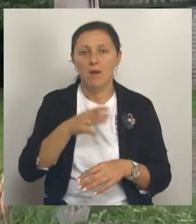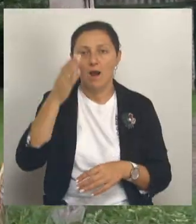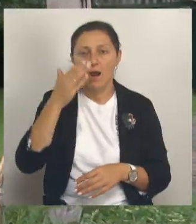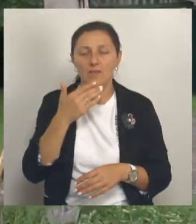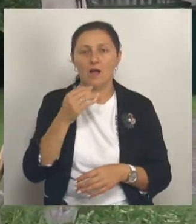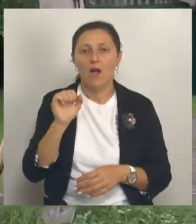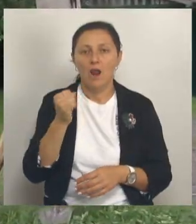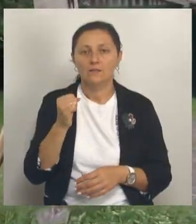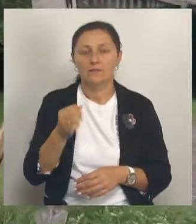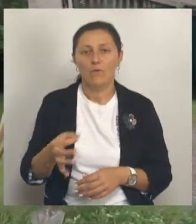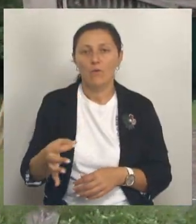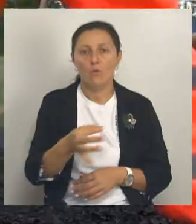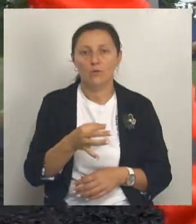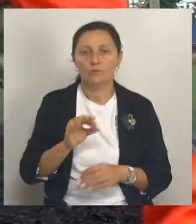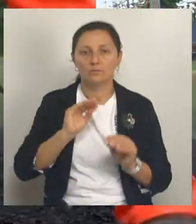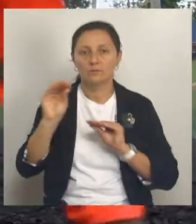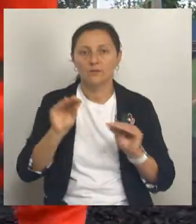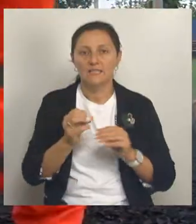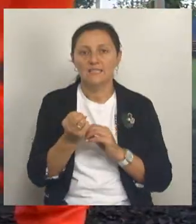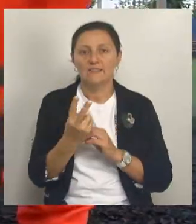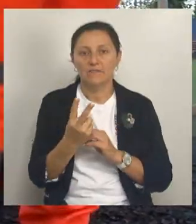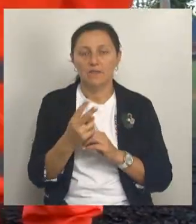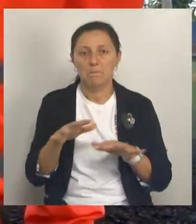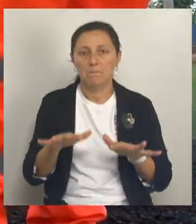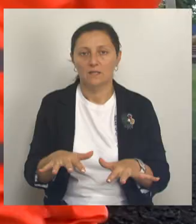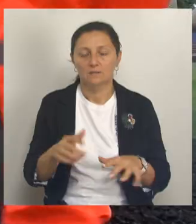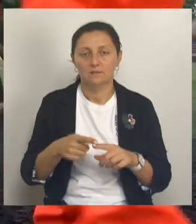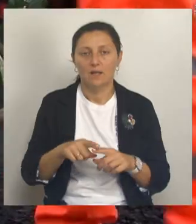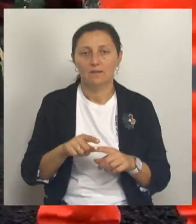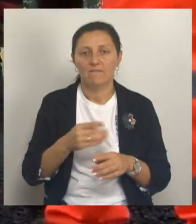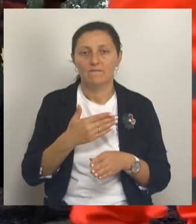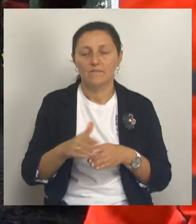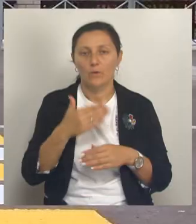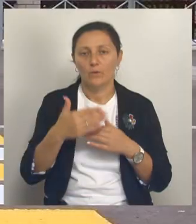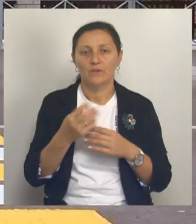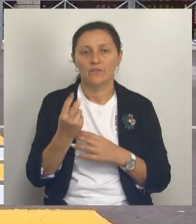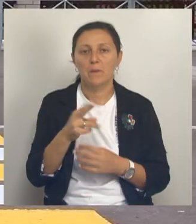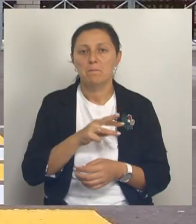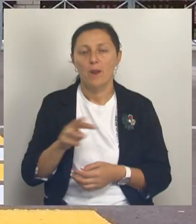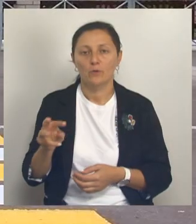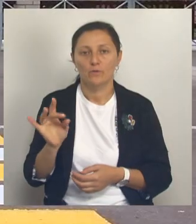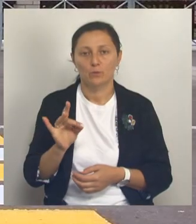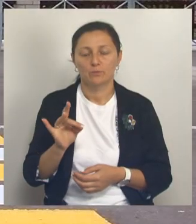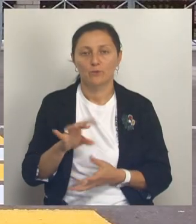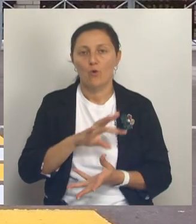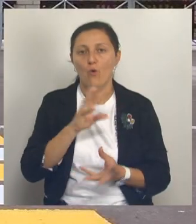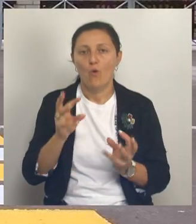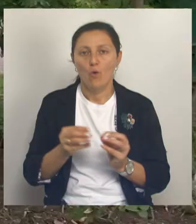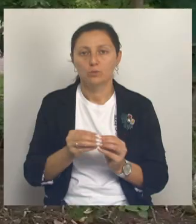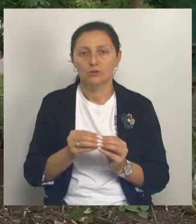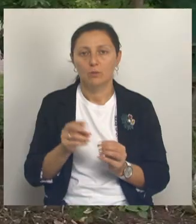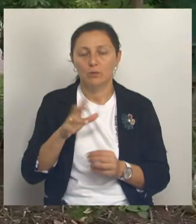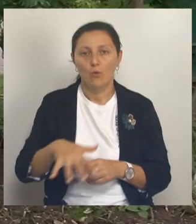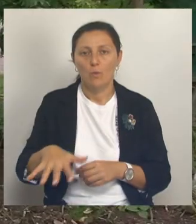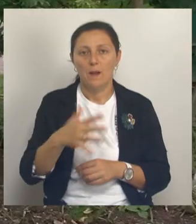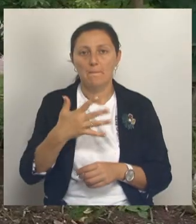Алексеевском городском округе оборудовали 12 объектов. На это направили порядка 12 миллионов рублей. Общая стоимость по региону составила